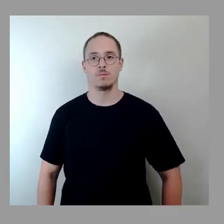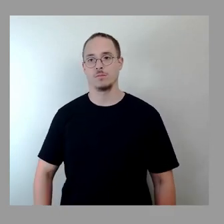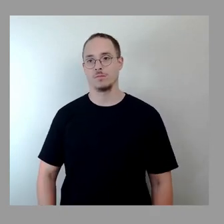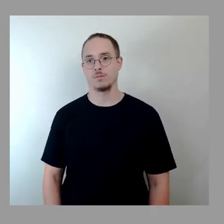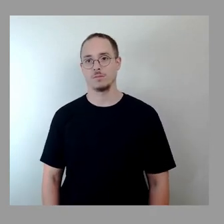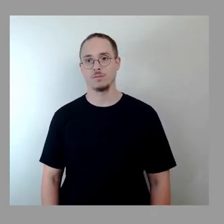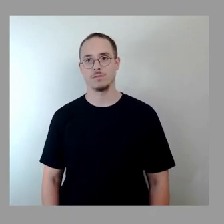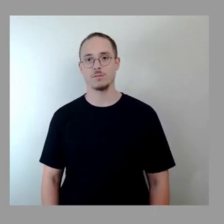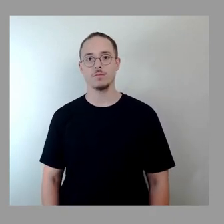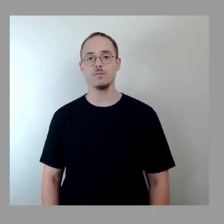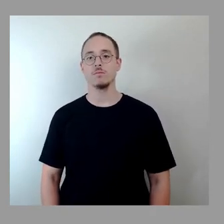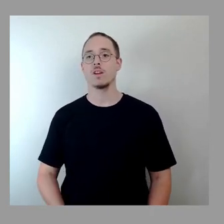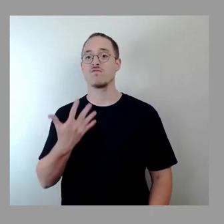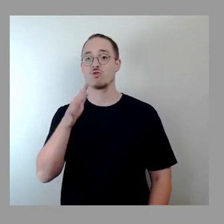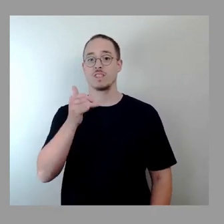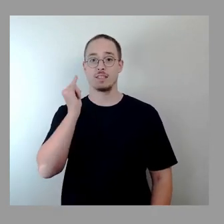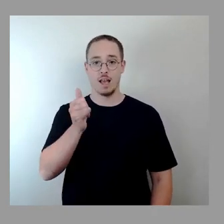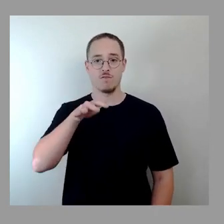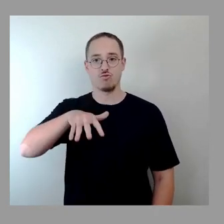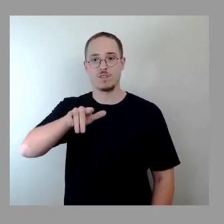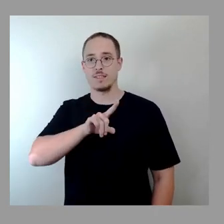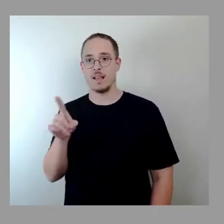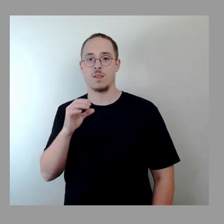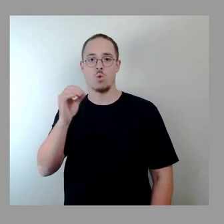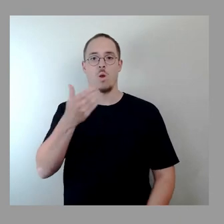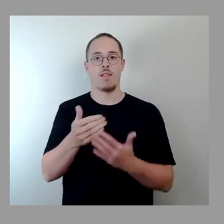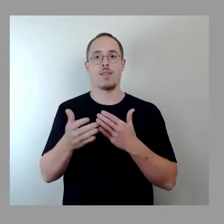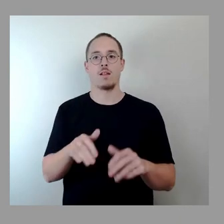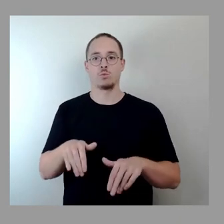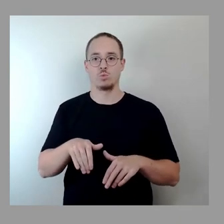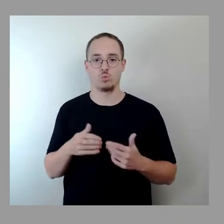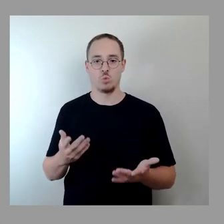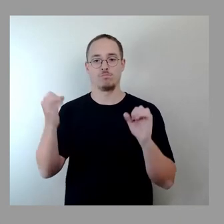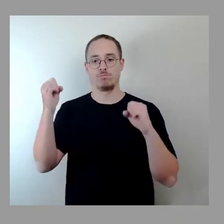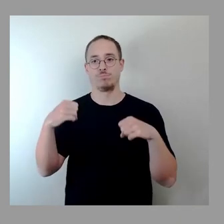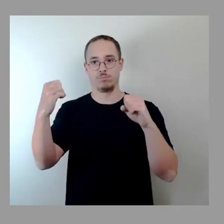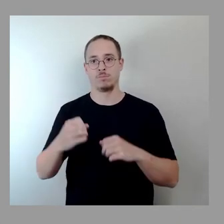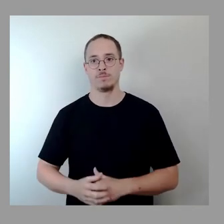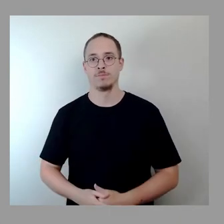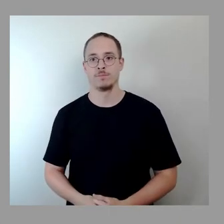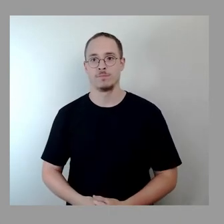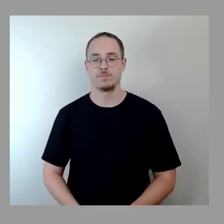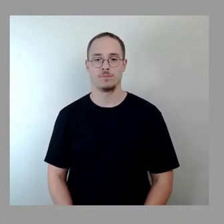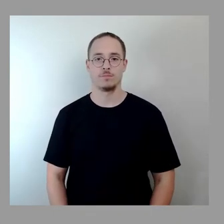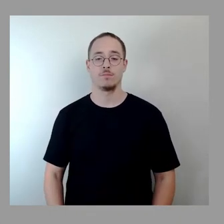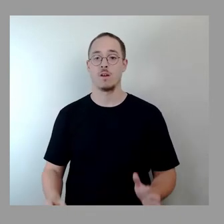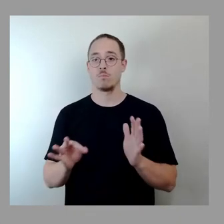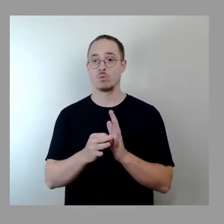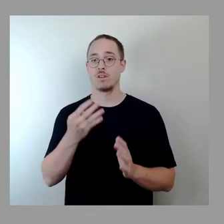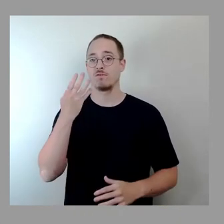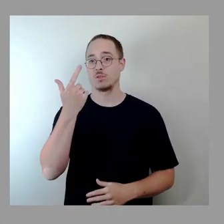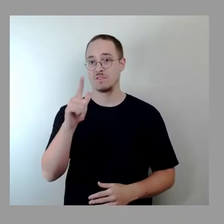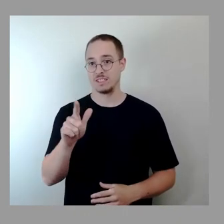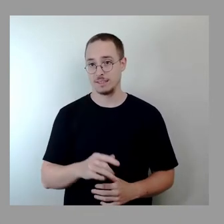Bei 50 Ja-15 Nein, so mehrheitlich beschlossen. Wir kommen zum Top 24 und